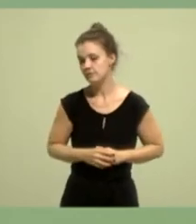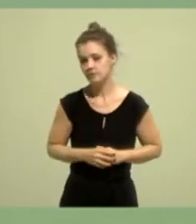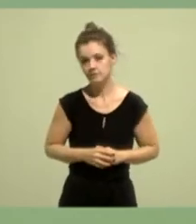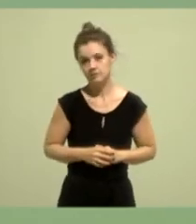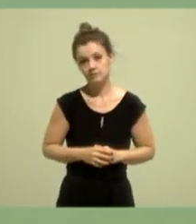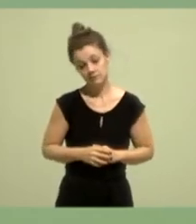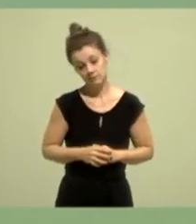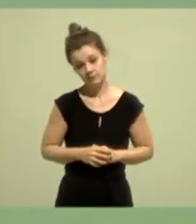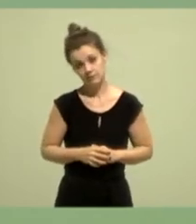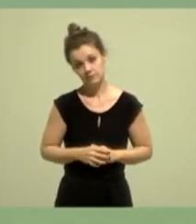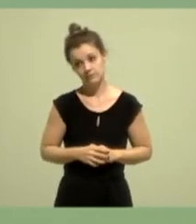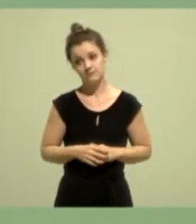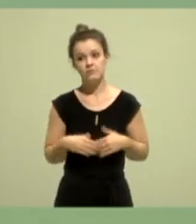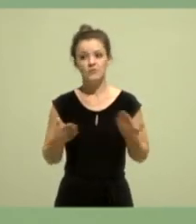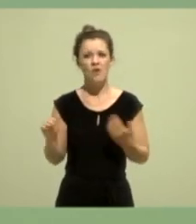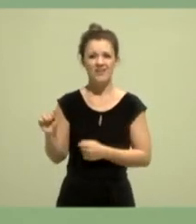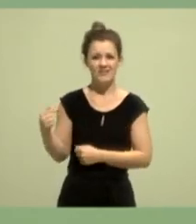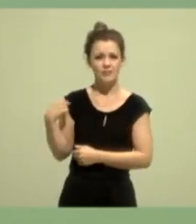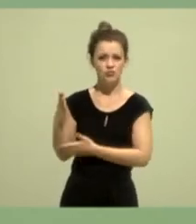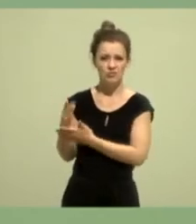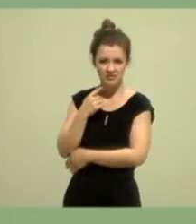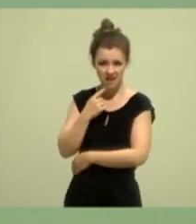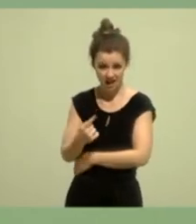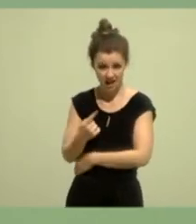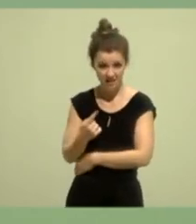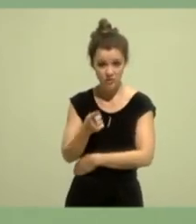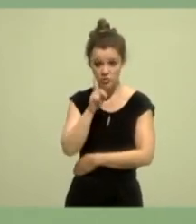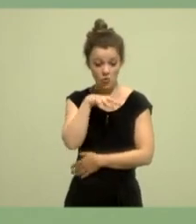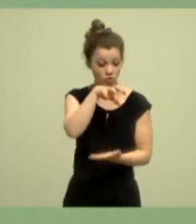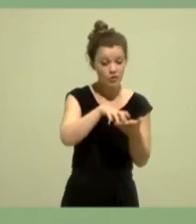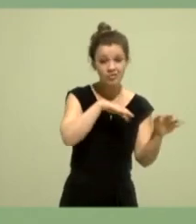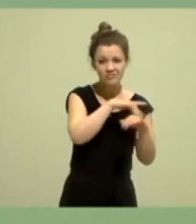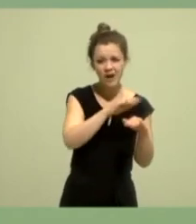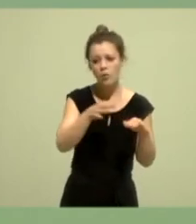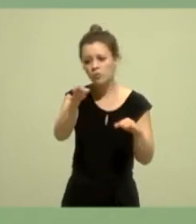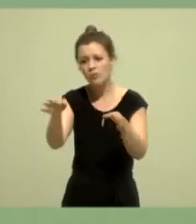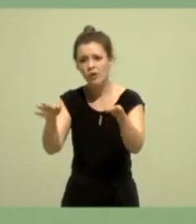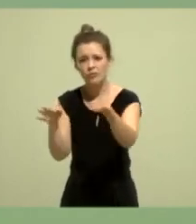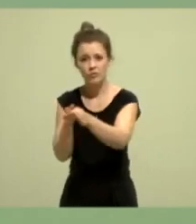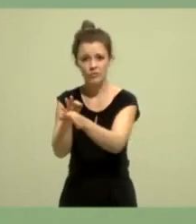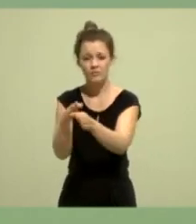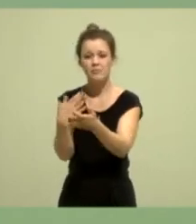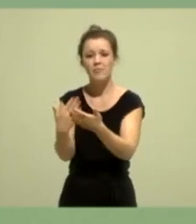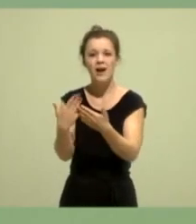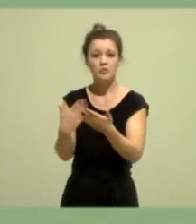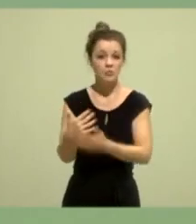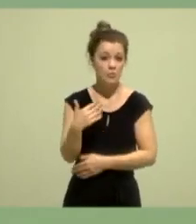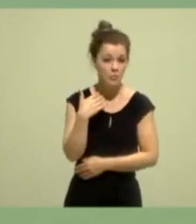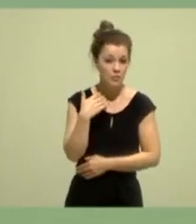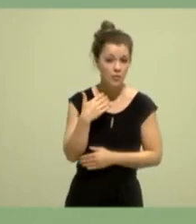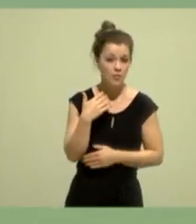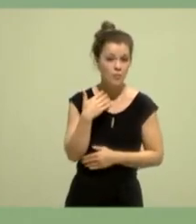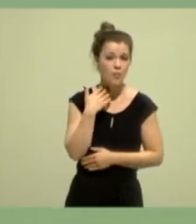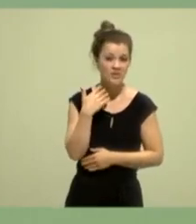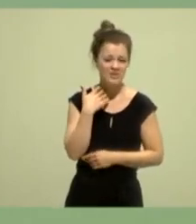Und das gilt, wie Alexandra auch gerade schon gesagt hat, in Stadt und Land. Und wenn ich kurz was zu den ärmeren Kommunen sagen darf, weil Mönchengladbach ist eine Gebeutelstadt,